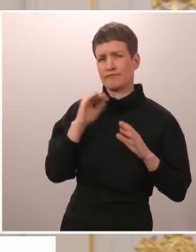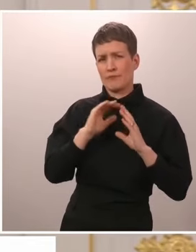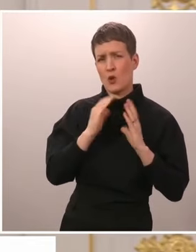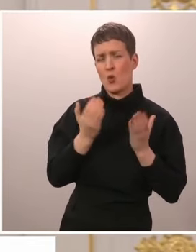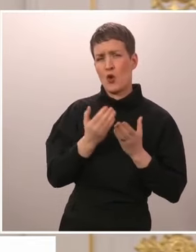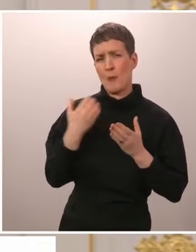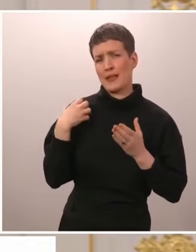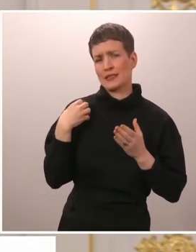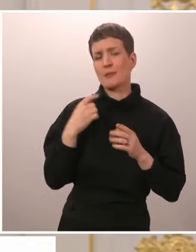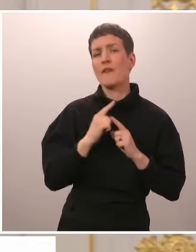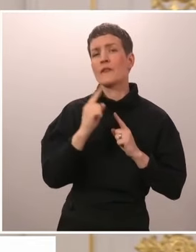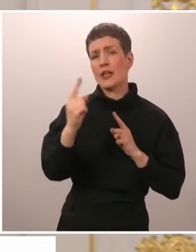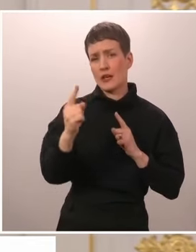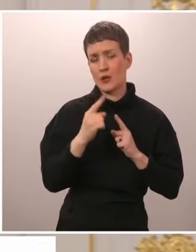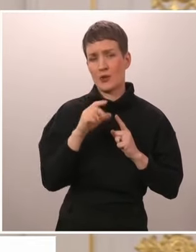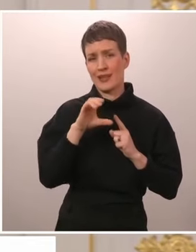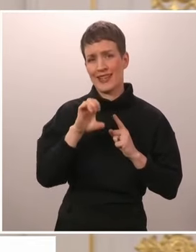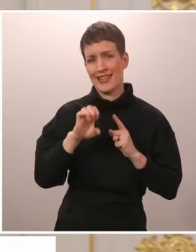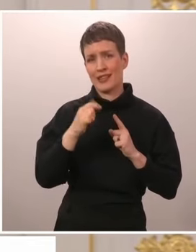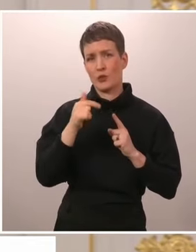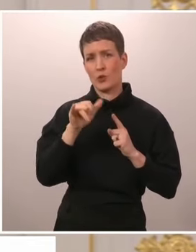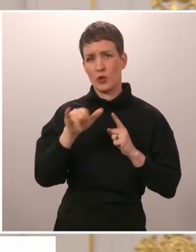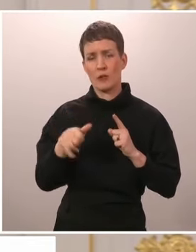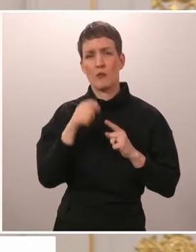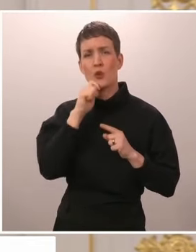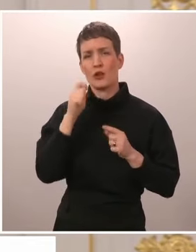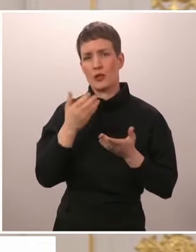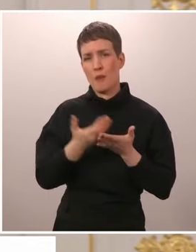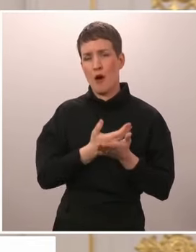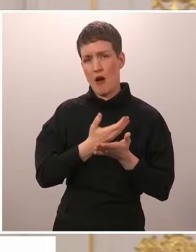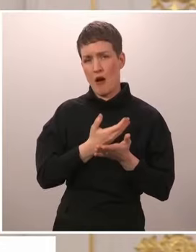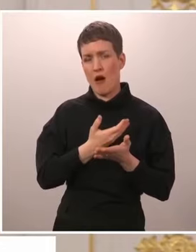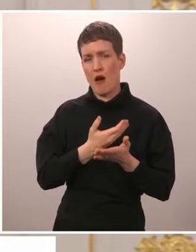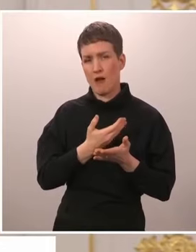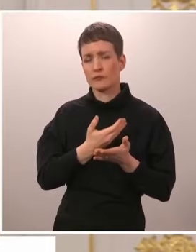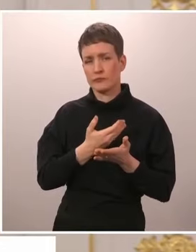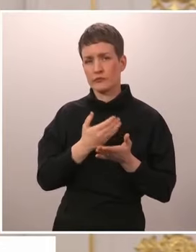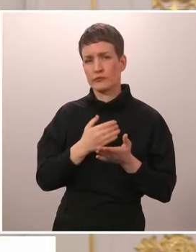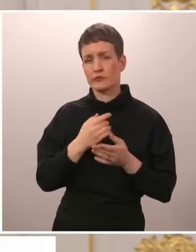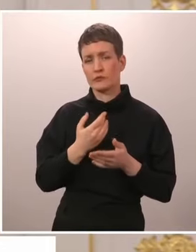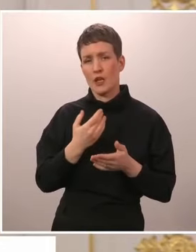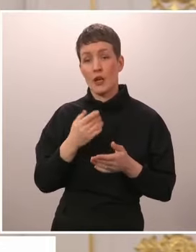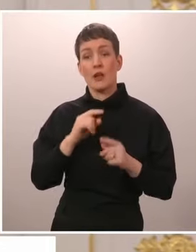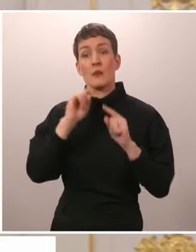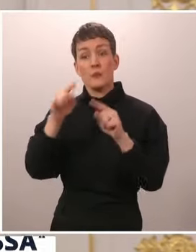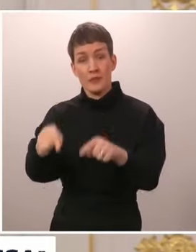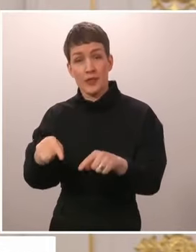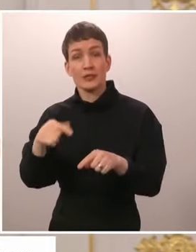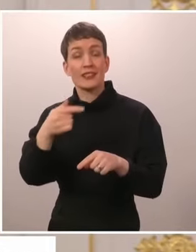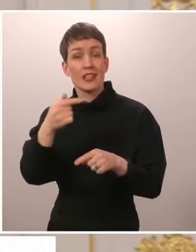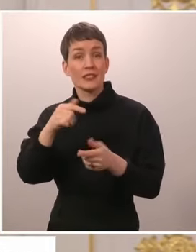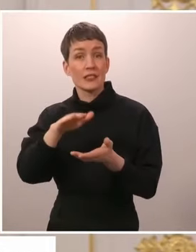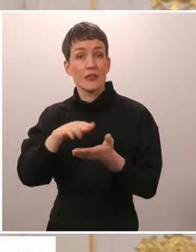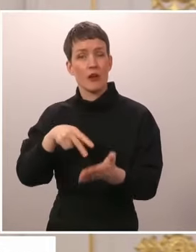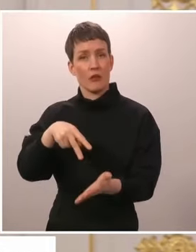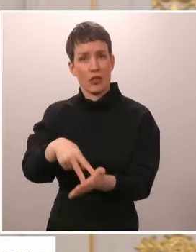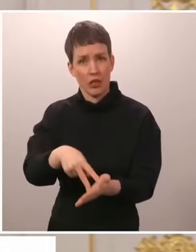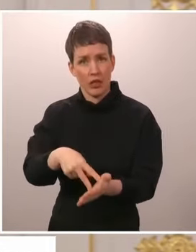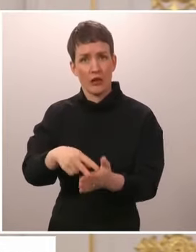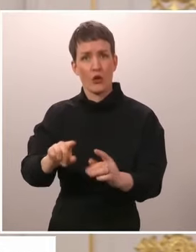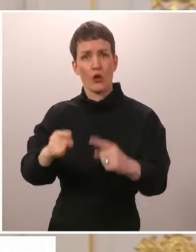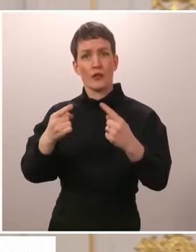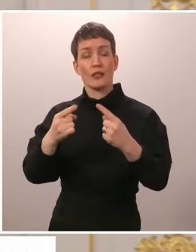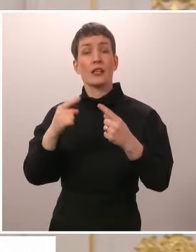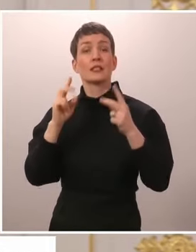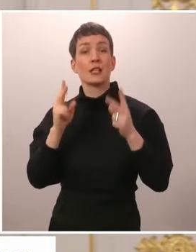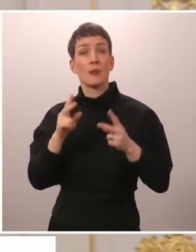erityisesti etyy puheenjohtajan maan ominaisuudessa. Ja Transnistriahan on aika klassinen jäätynyt konflikti. Samantyyppinen kuin oli Nagorno-Karabakh